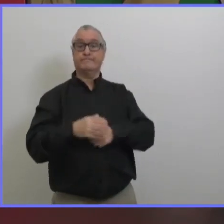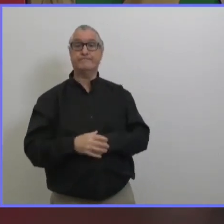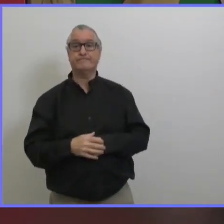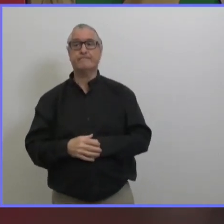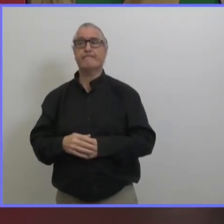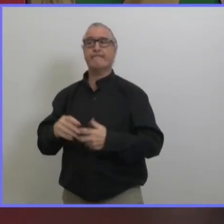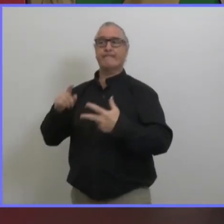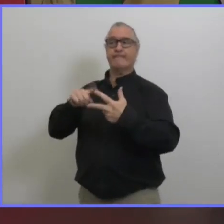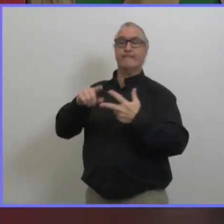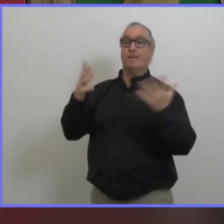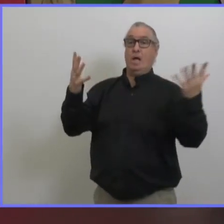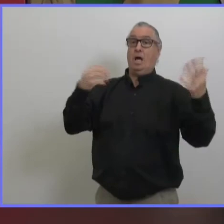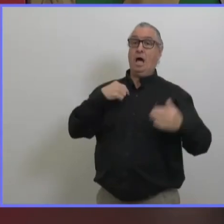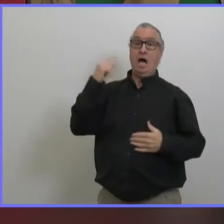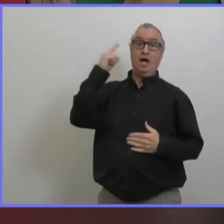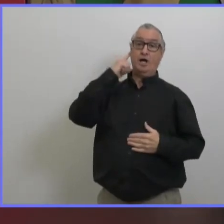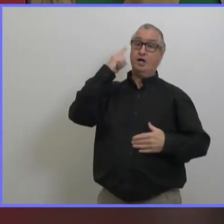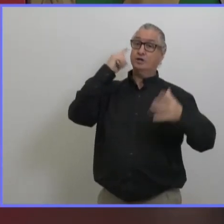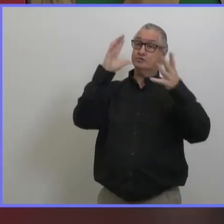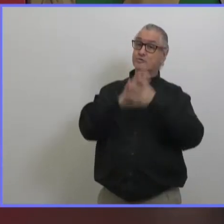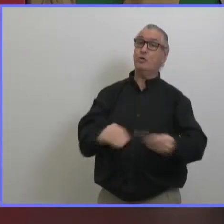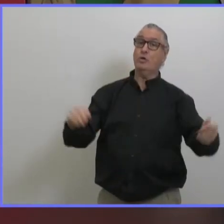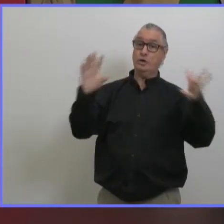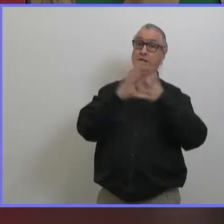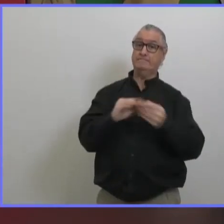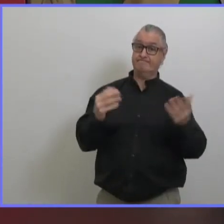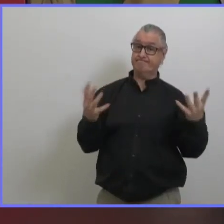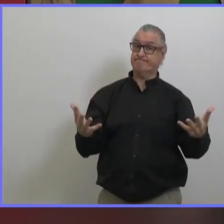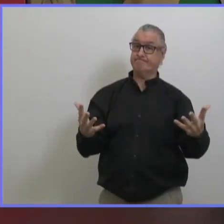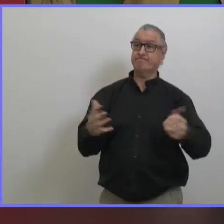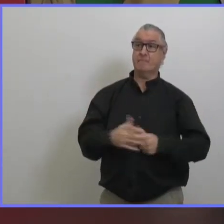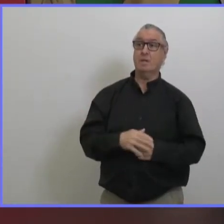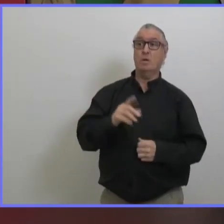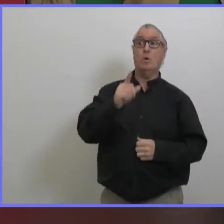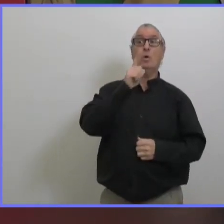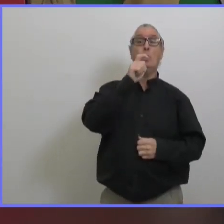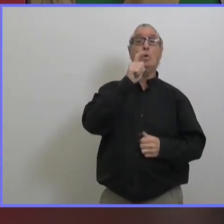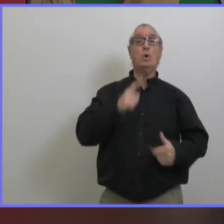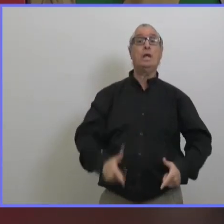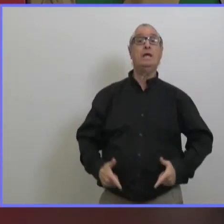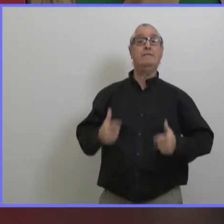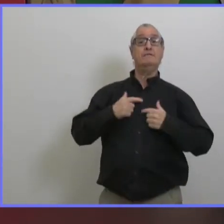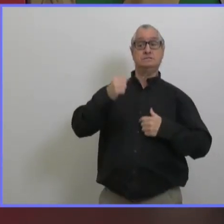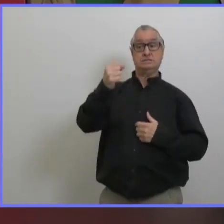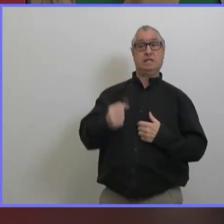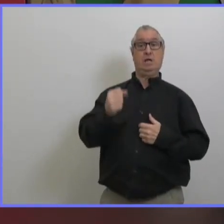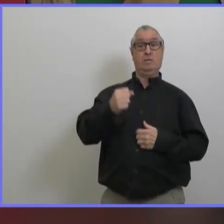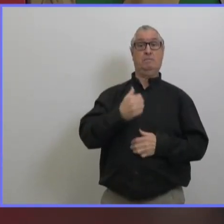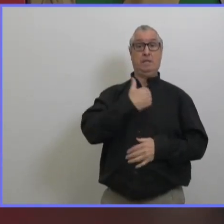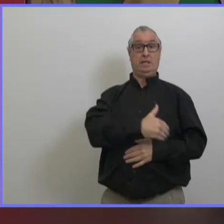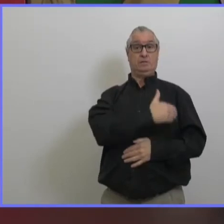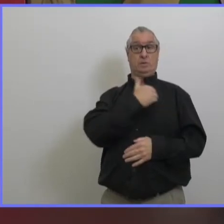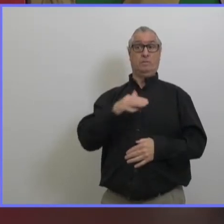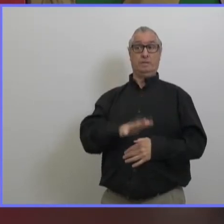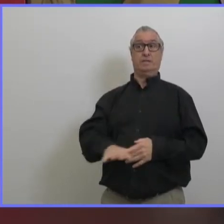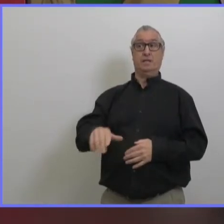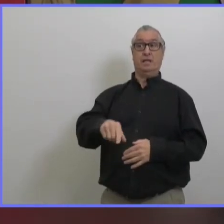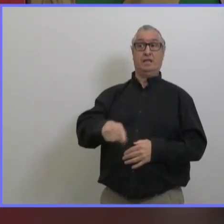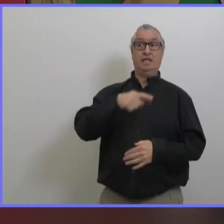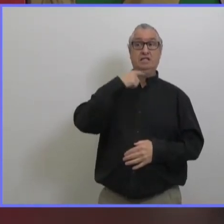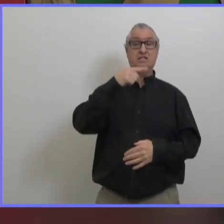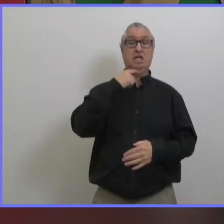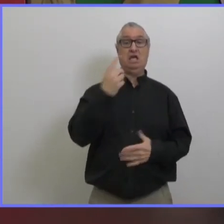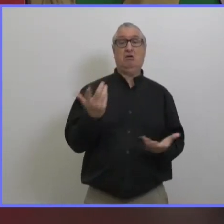donc des personnes qui s'auto isoler et qui sont devenus des cas positifs parce qu'il y avait une personne dans la maison qui était positif donc on va